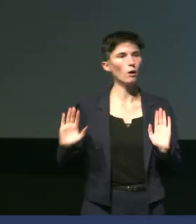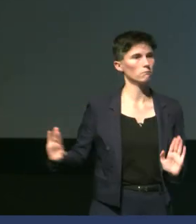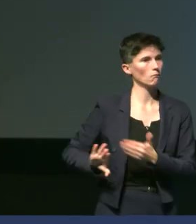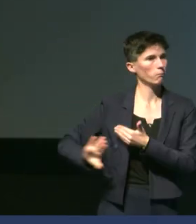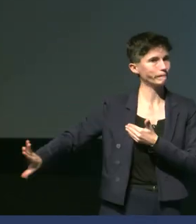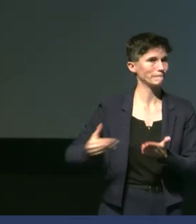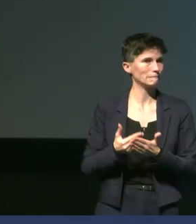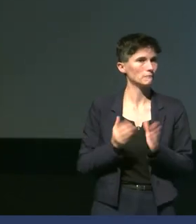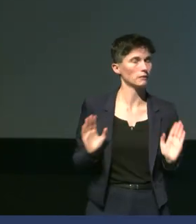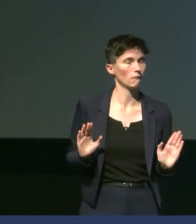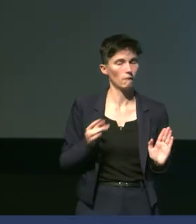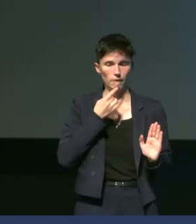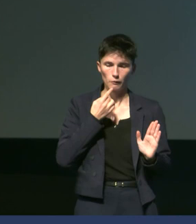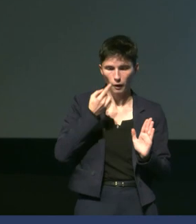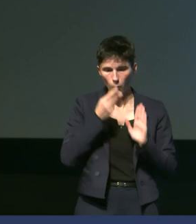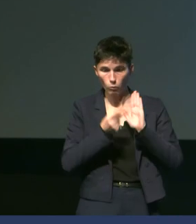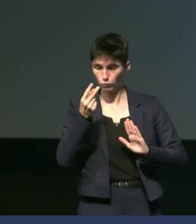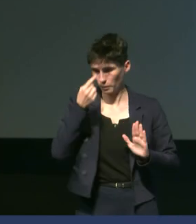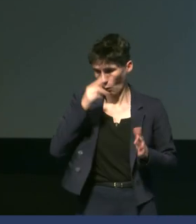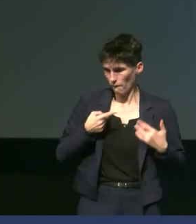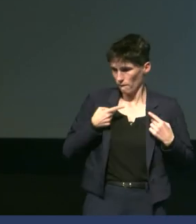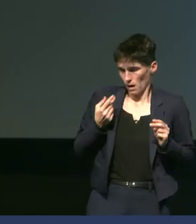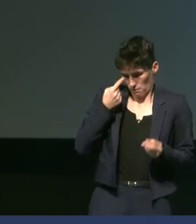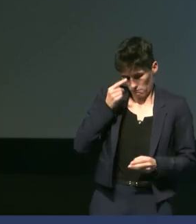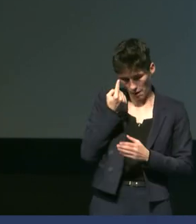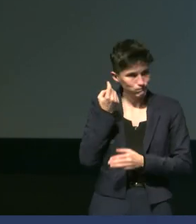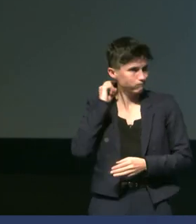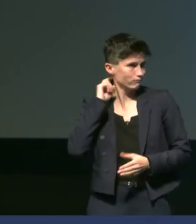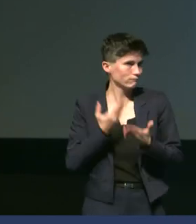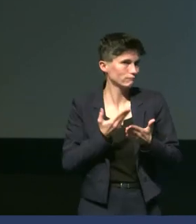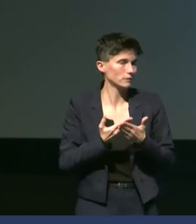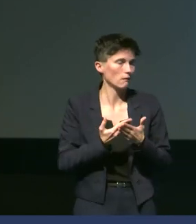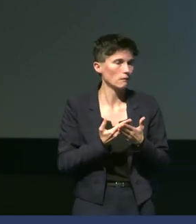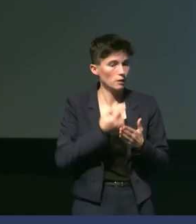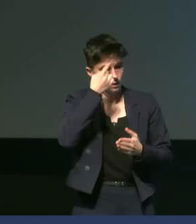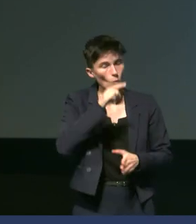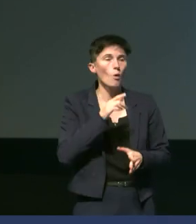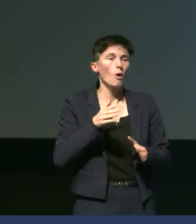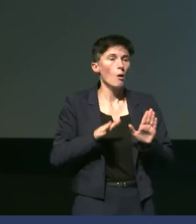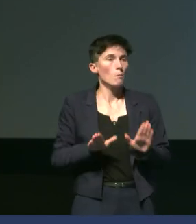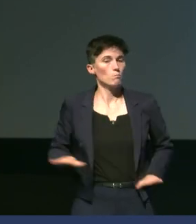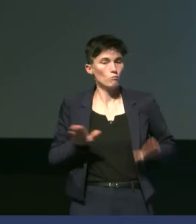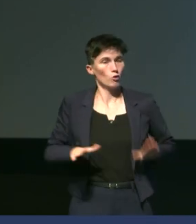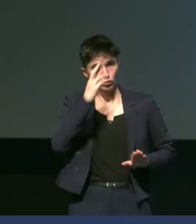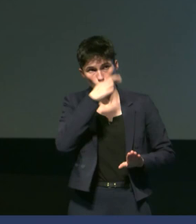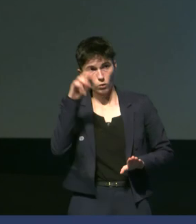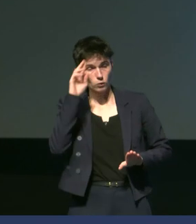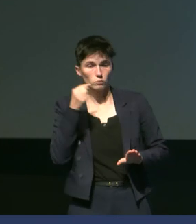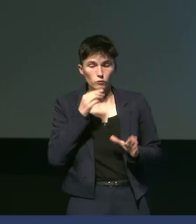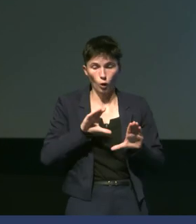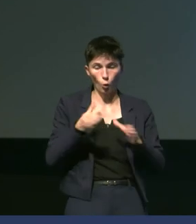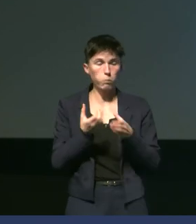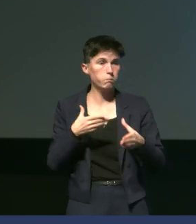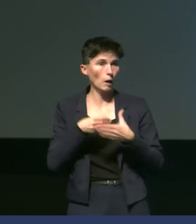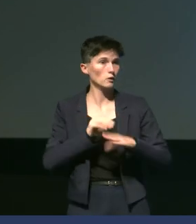qui se passe. Donc, c'est plus un instinct de survie à ce stade-là. Et puis, pour les manchots royaux, c'est juste faire partie. Ça dépend